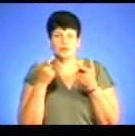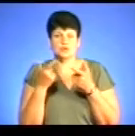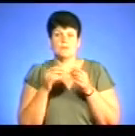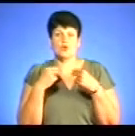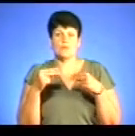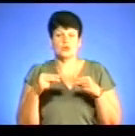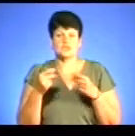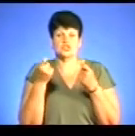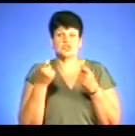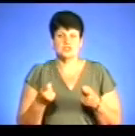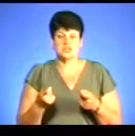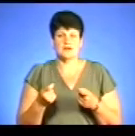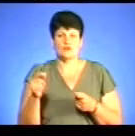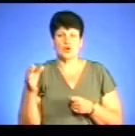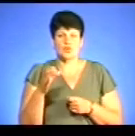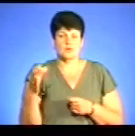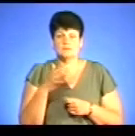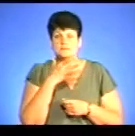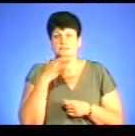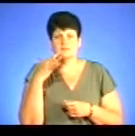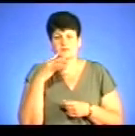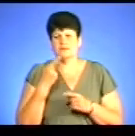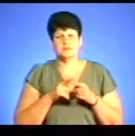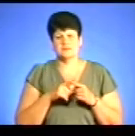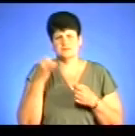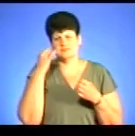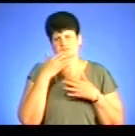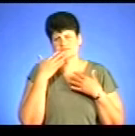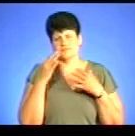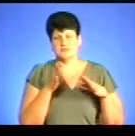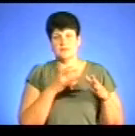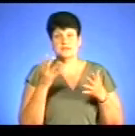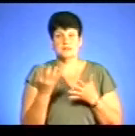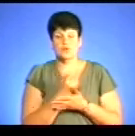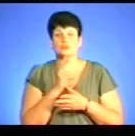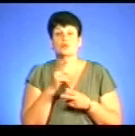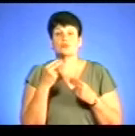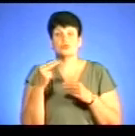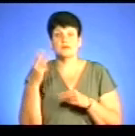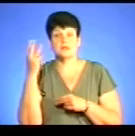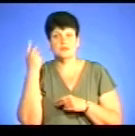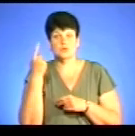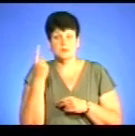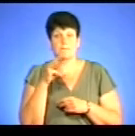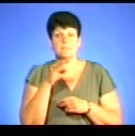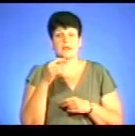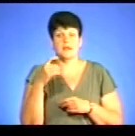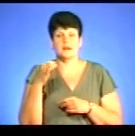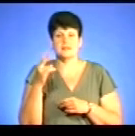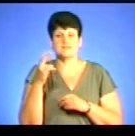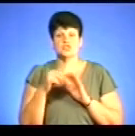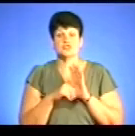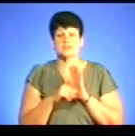дешевої горілки хоч греблюгати, цим і не переймаються. Знаходимо постачальника із Хмельницької області. Михайло за 260